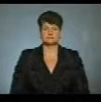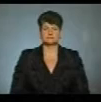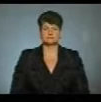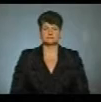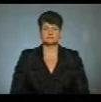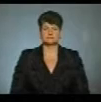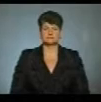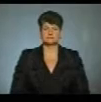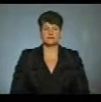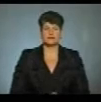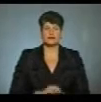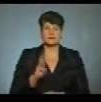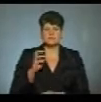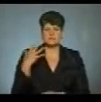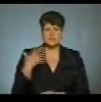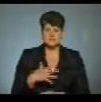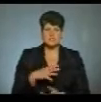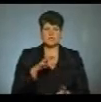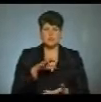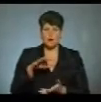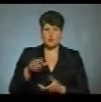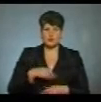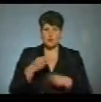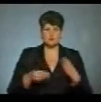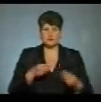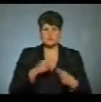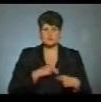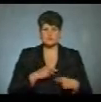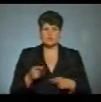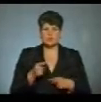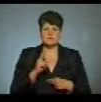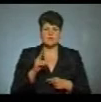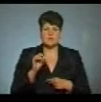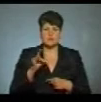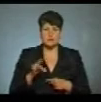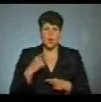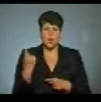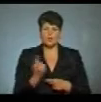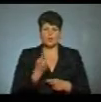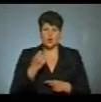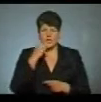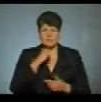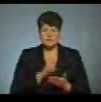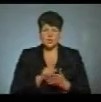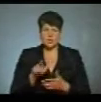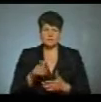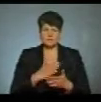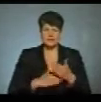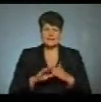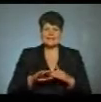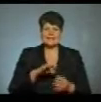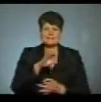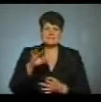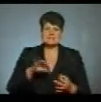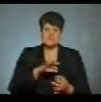350 пакунків з продуктами розвезли працівники тернопільського карітасу, одиноким пенсіонерам, людям з інвалідністю та дітям